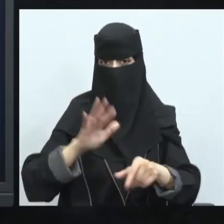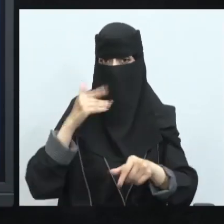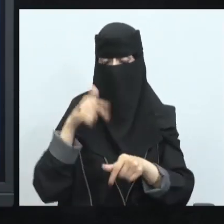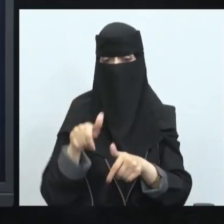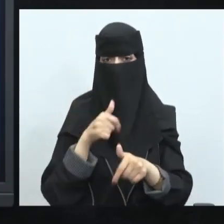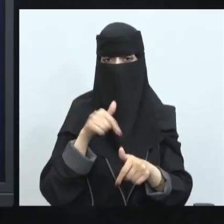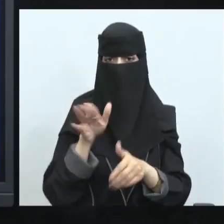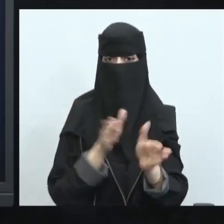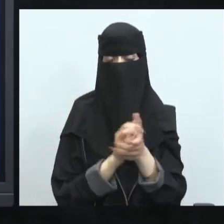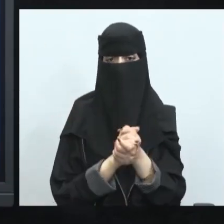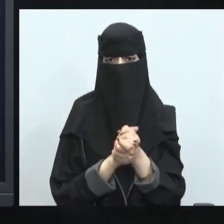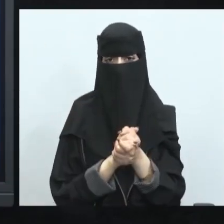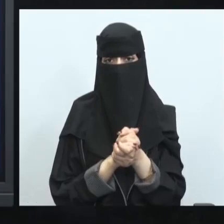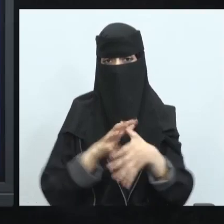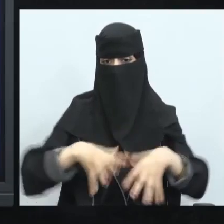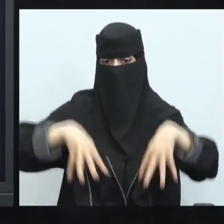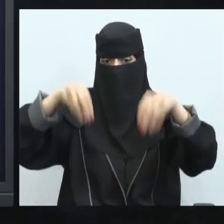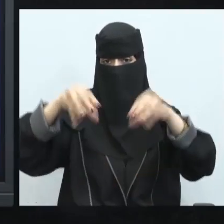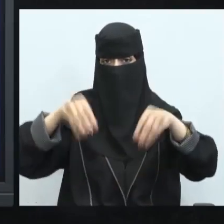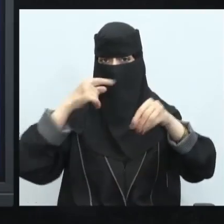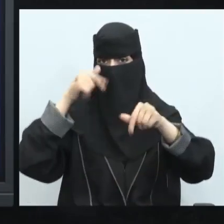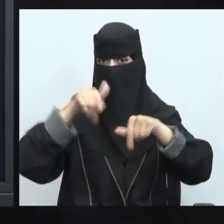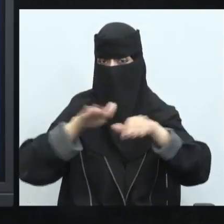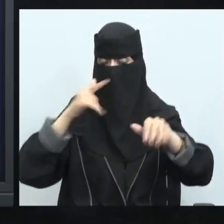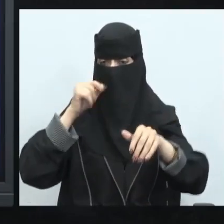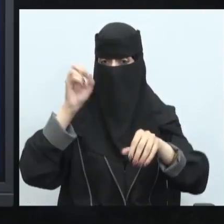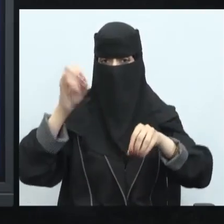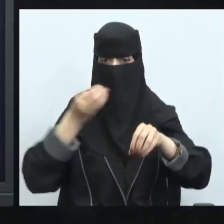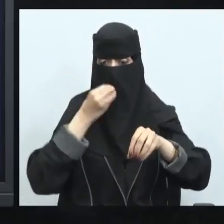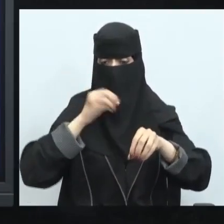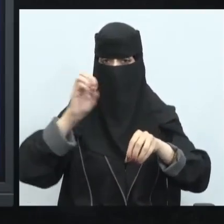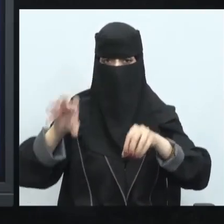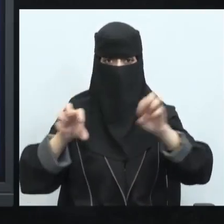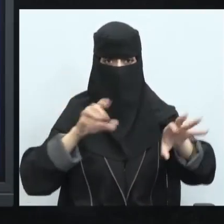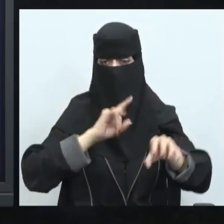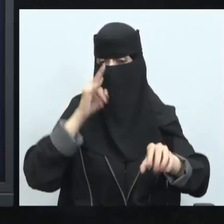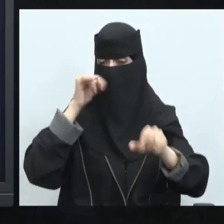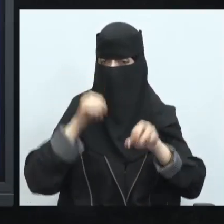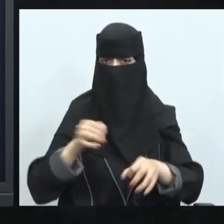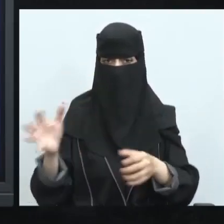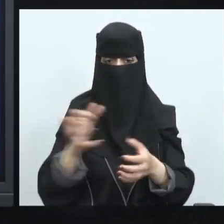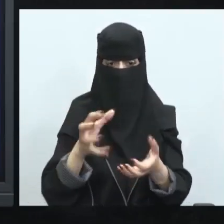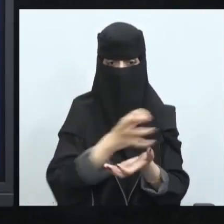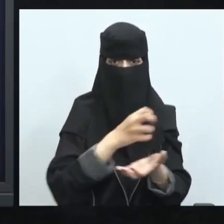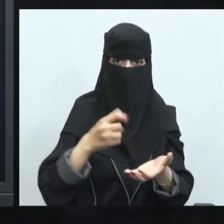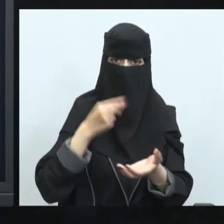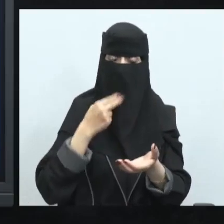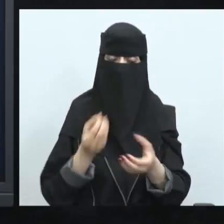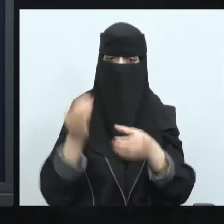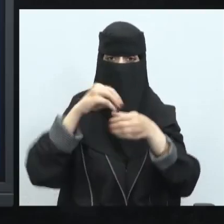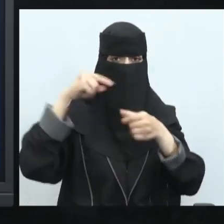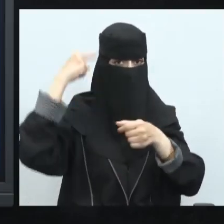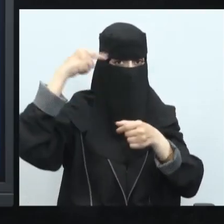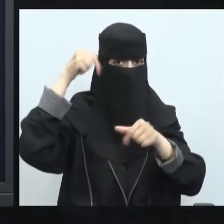نذهب إلى الخلاء أو نذهب إلى البر أو الرحلات البرية لابد أن يكون لدينا قبل أن نذهب